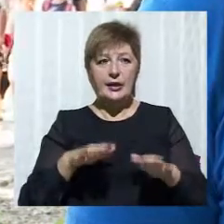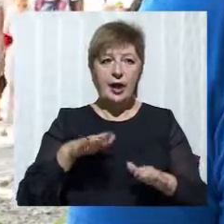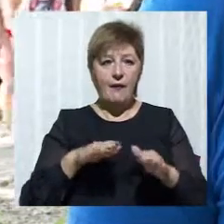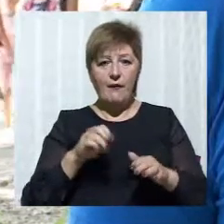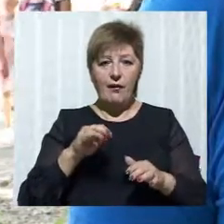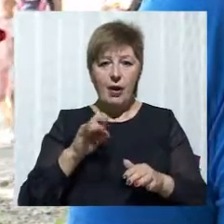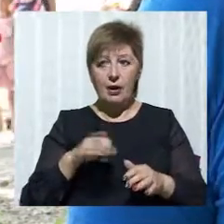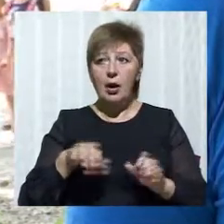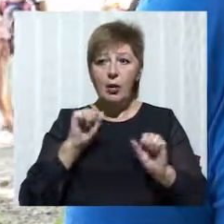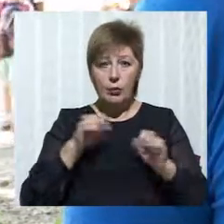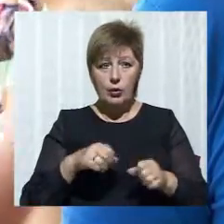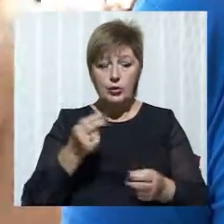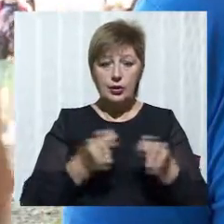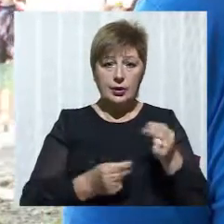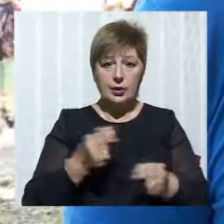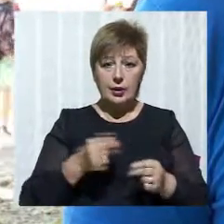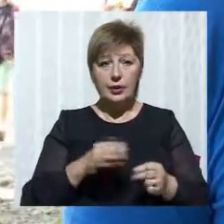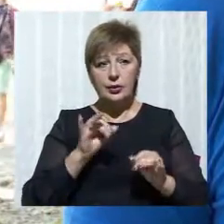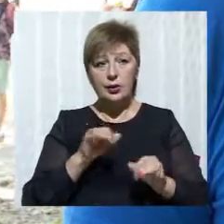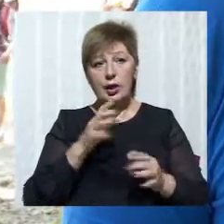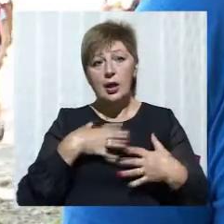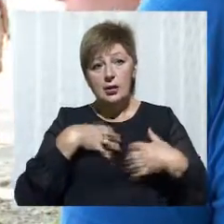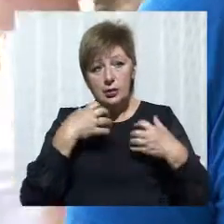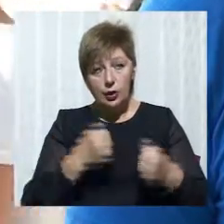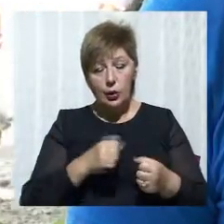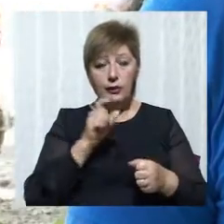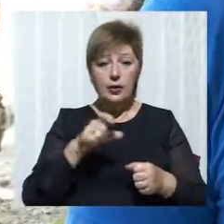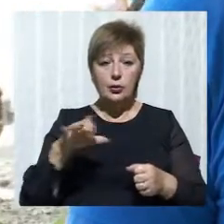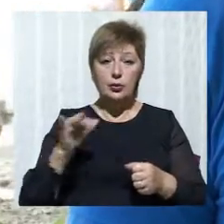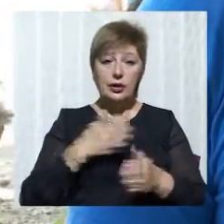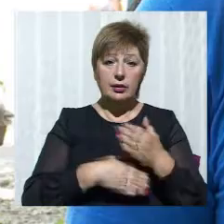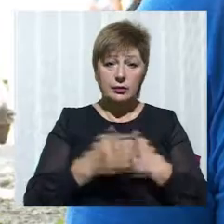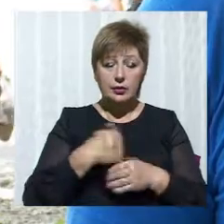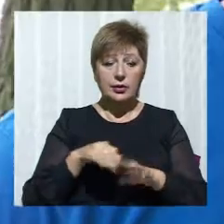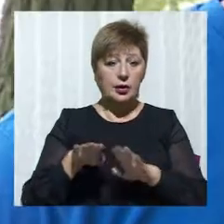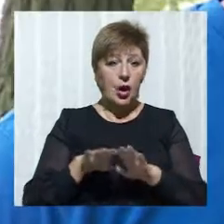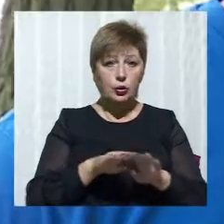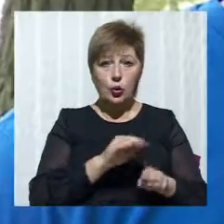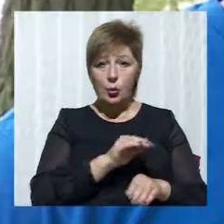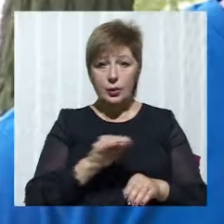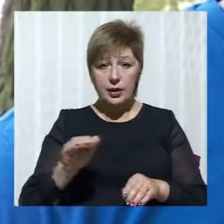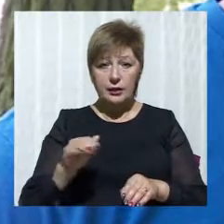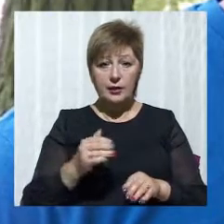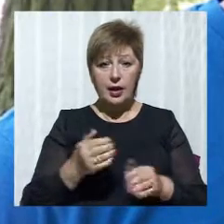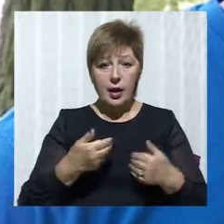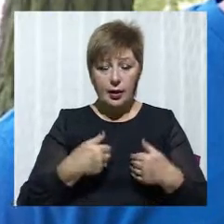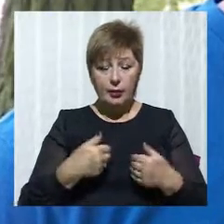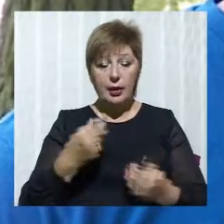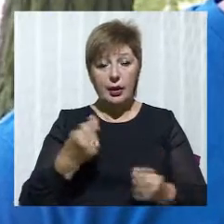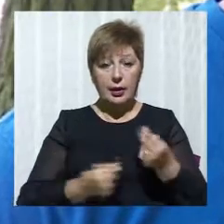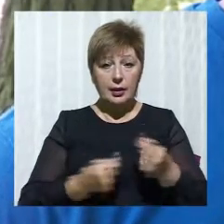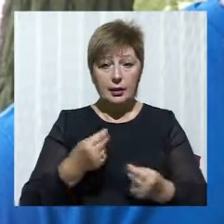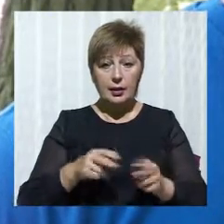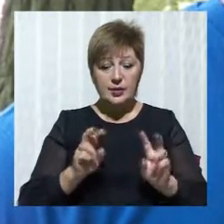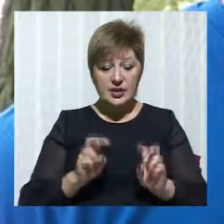нього можуть грати і особи з інвалідністю, і без на одному рівні. Це ми граємо, сидячи на